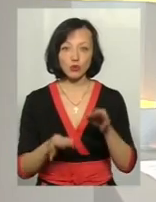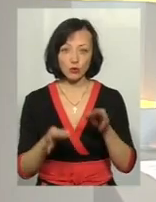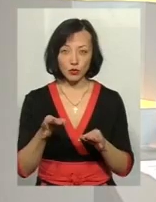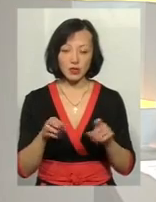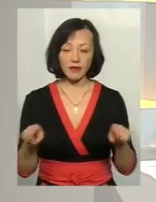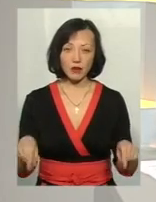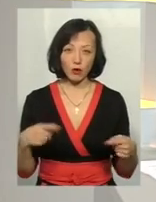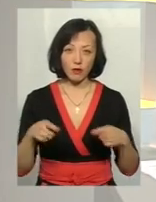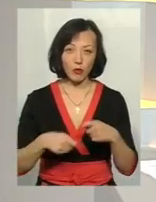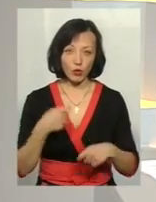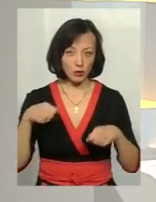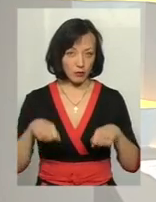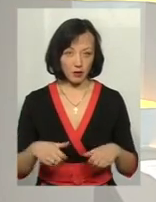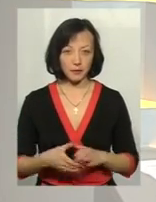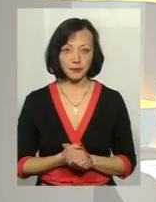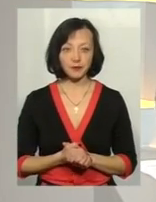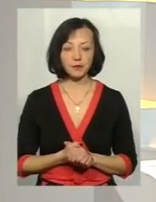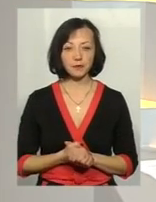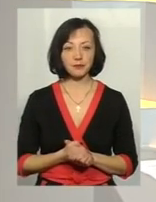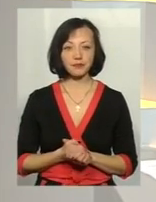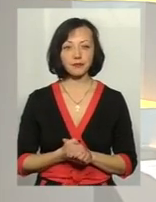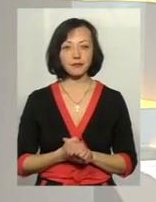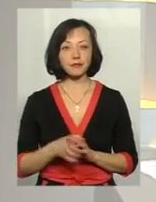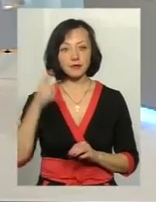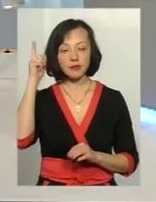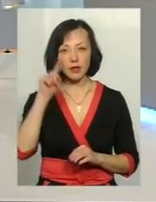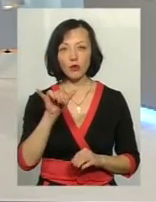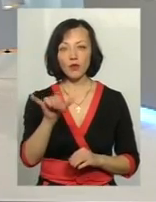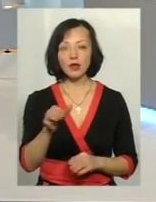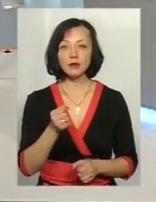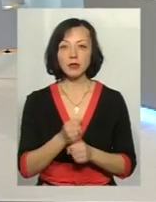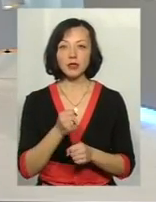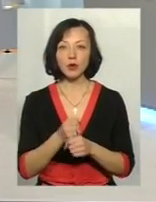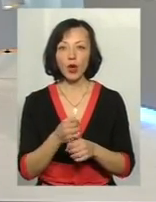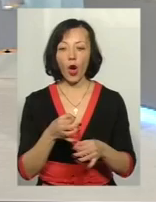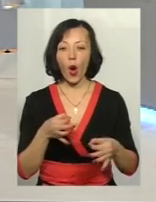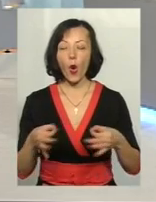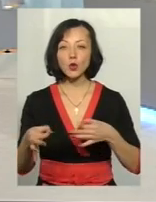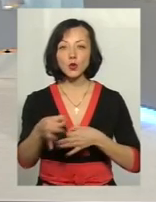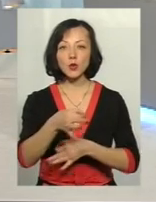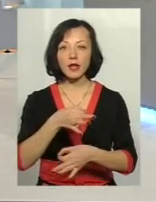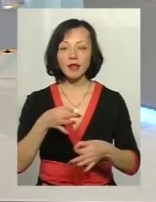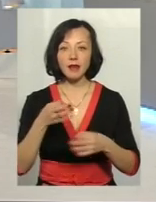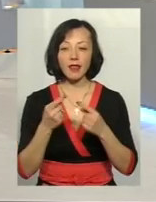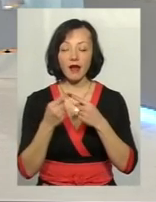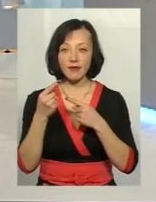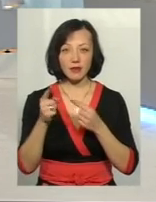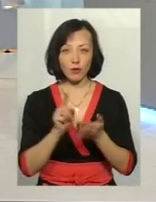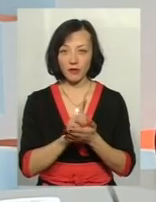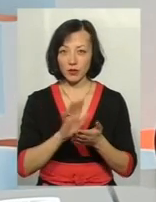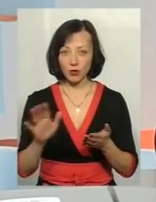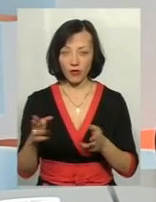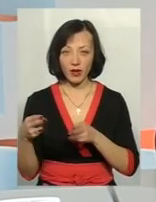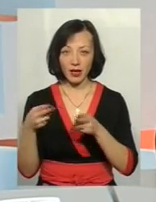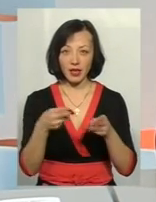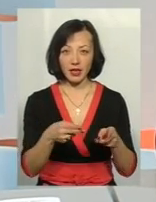відновленням порушених прав. Знаю, що у вас діє консультування на відстані, не обов'язково їхати у Хмельницький, так? Ну,